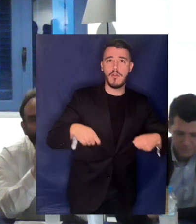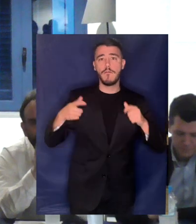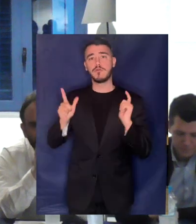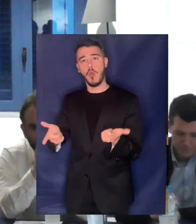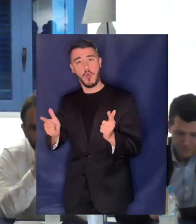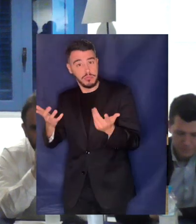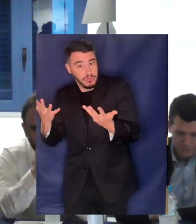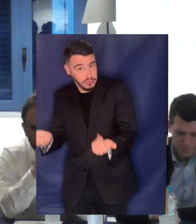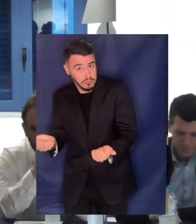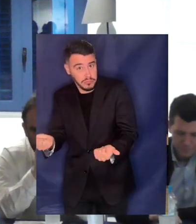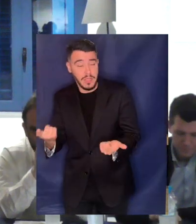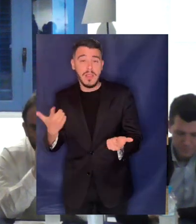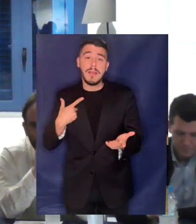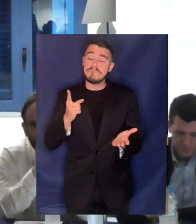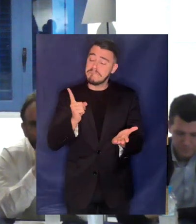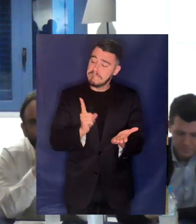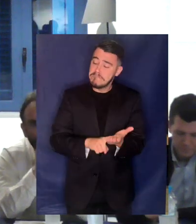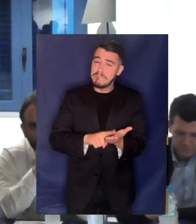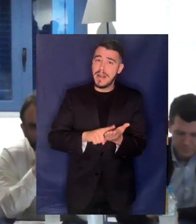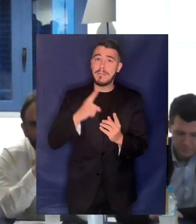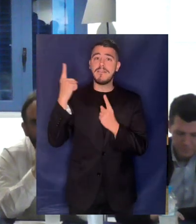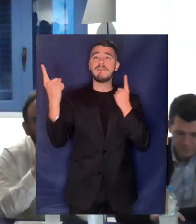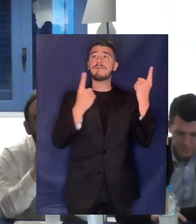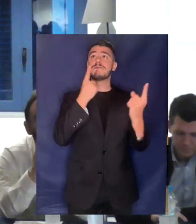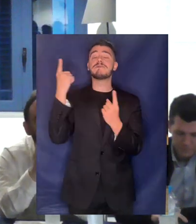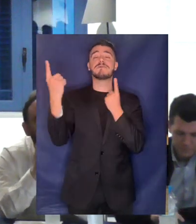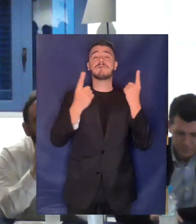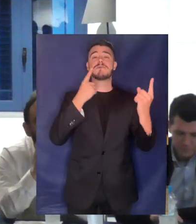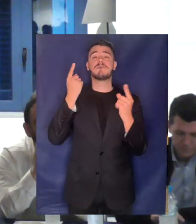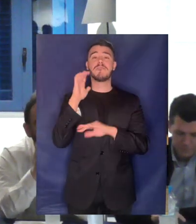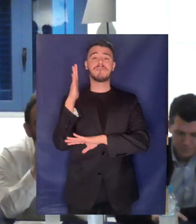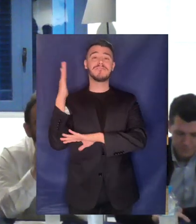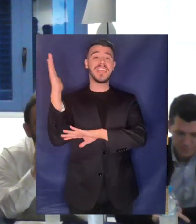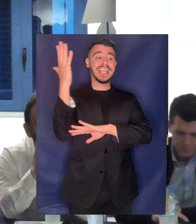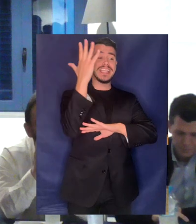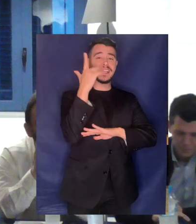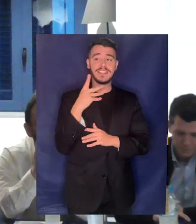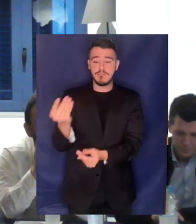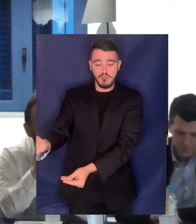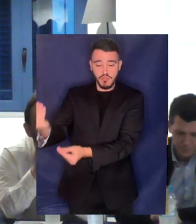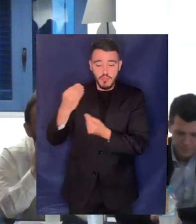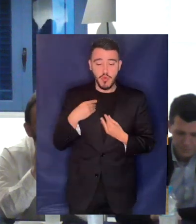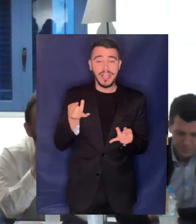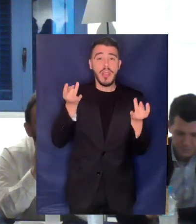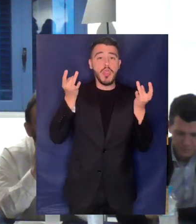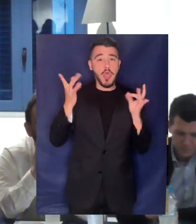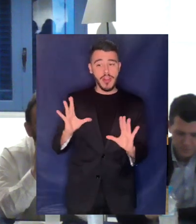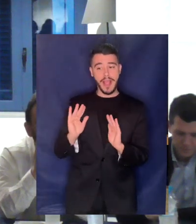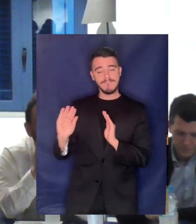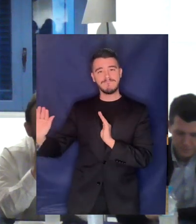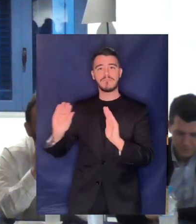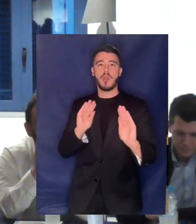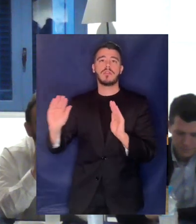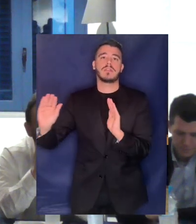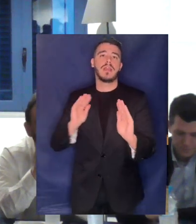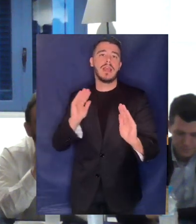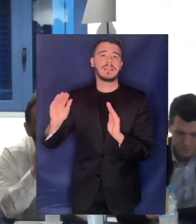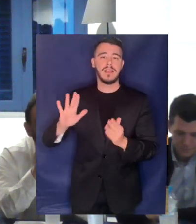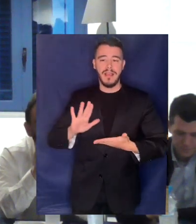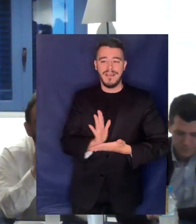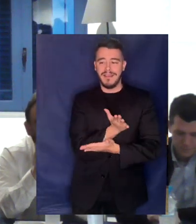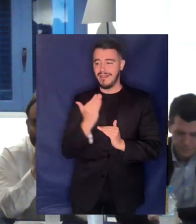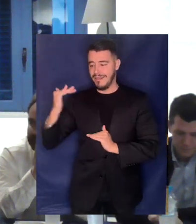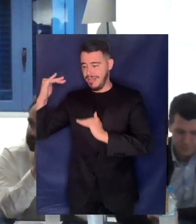δημόσια αγαθά πρέπει να αντιμετωπίζονται ως τέτοια να αρθούν οι ανισότητες πρόσβασης σε αυτά. Και σίγουρα